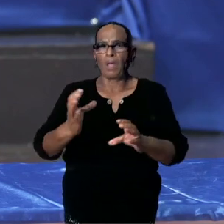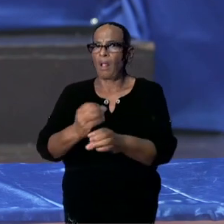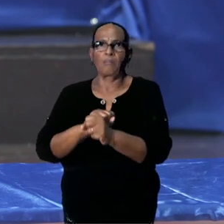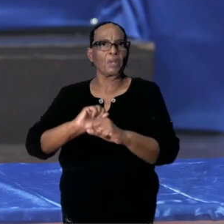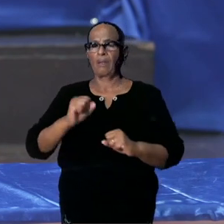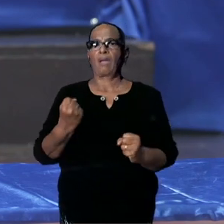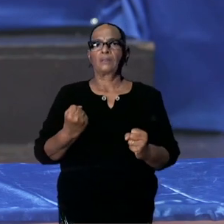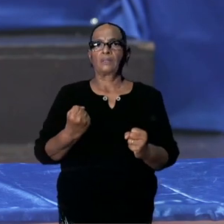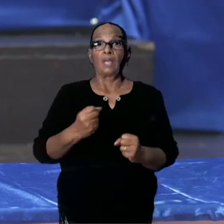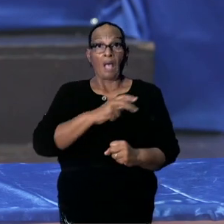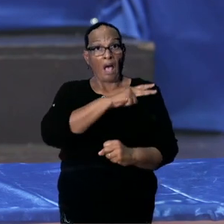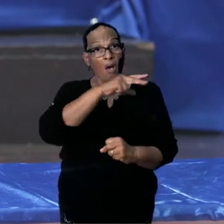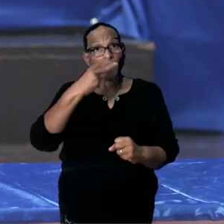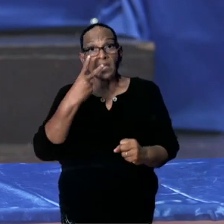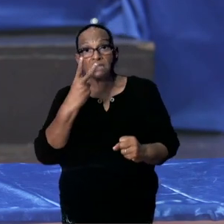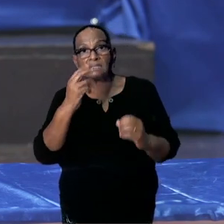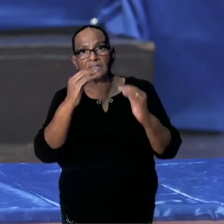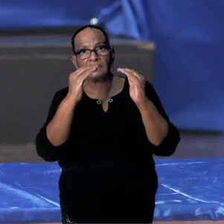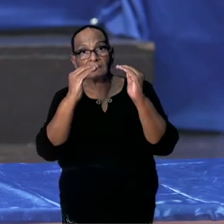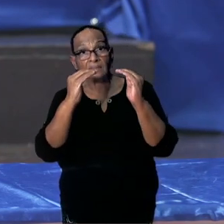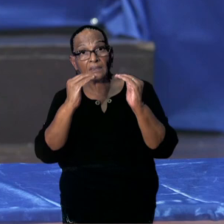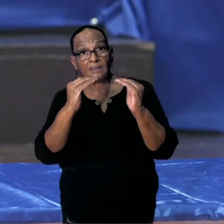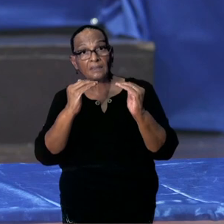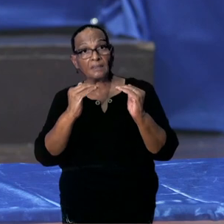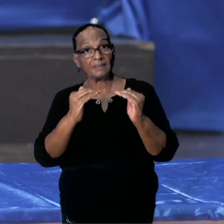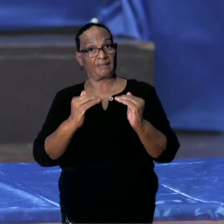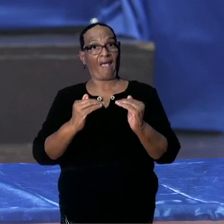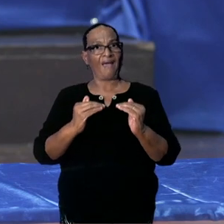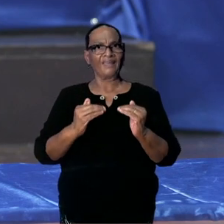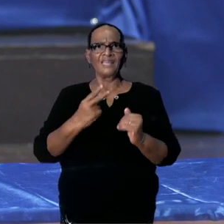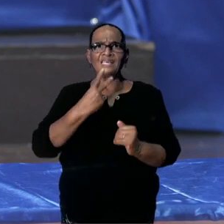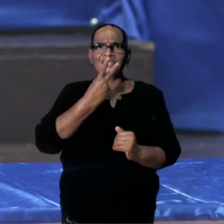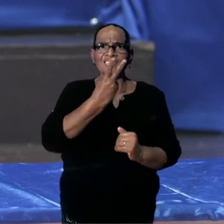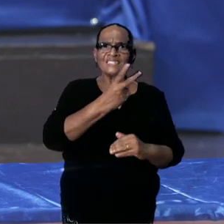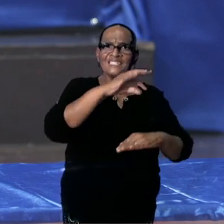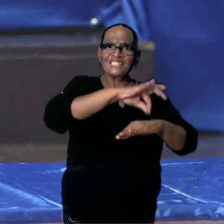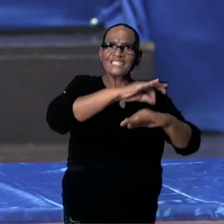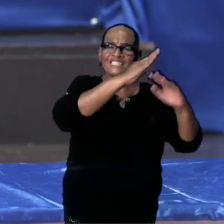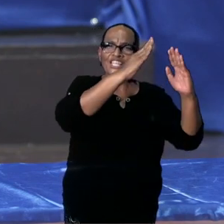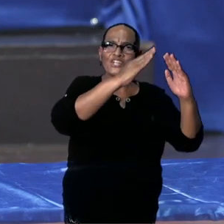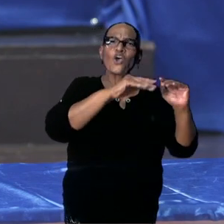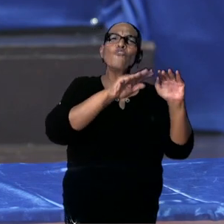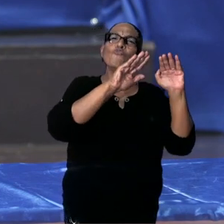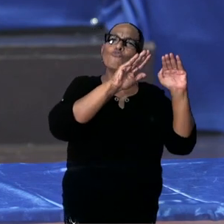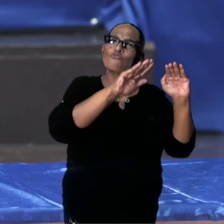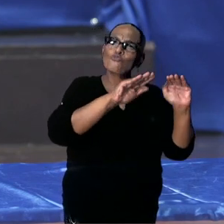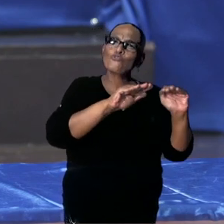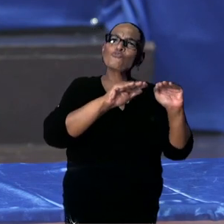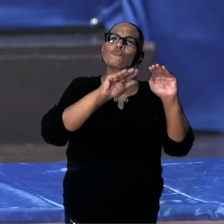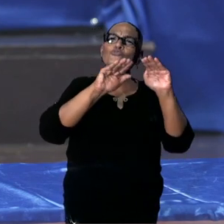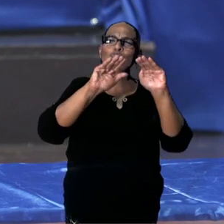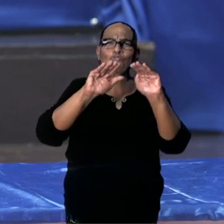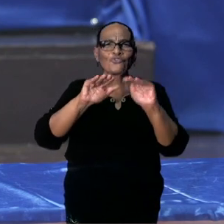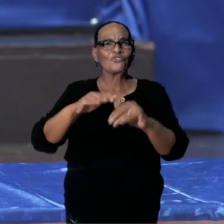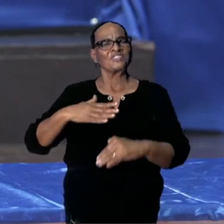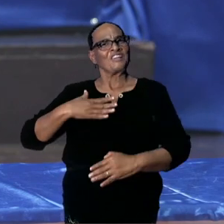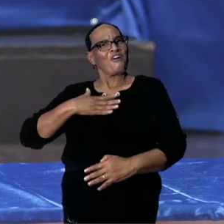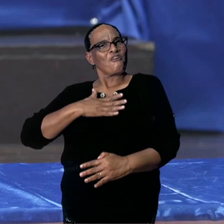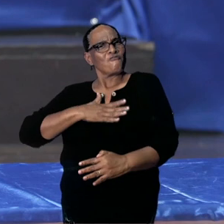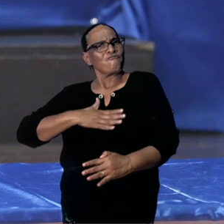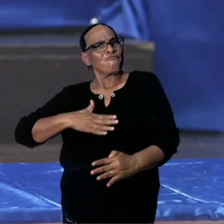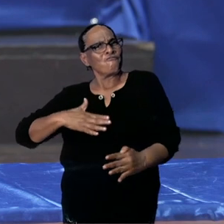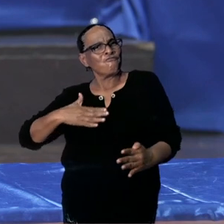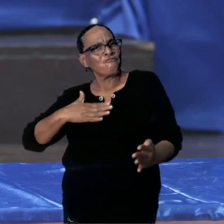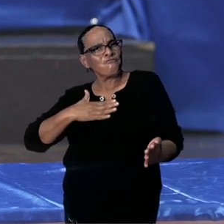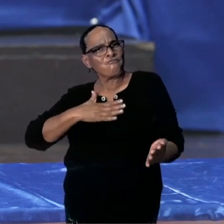een daling hebben, we uiteraard het ook merken in onze zorgsector en je voelt ook aan,